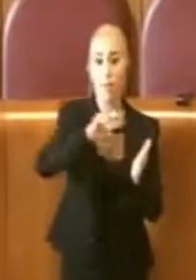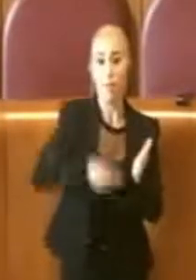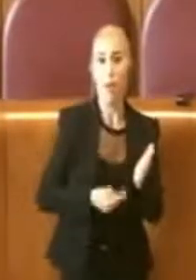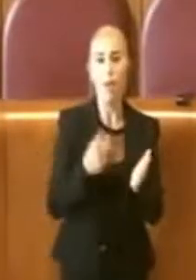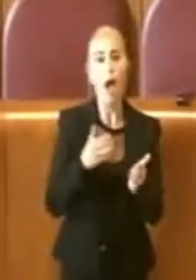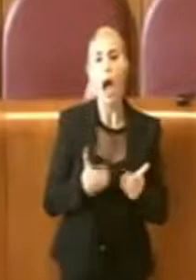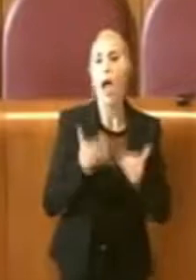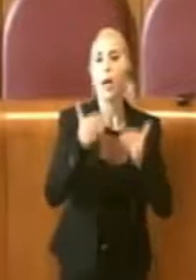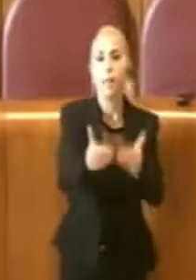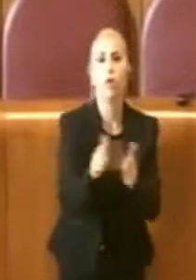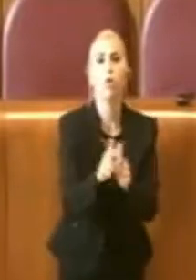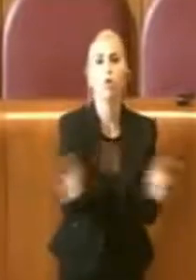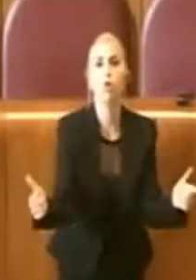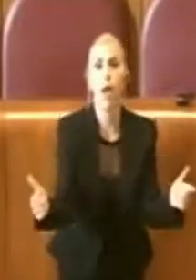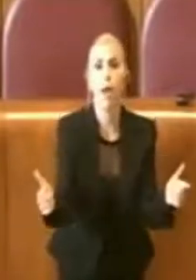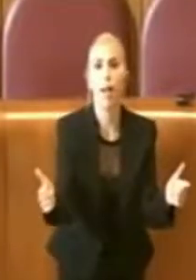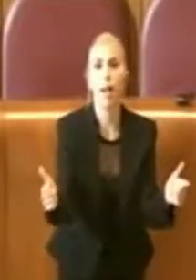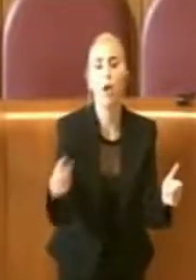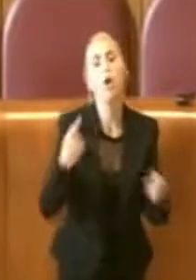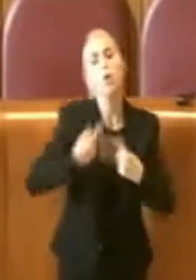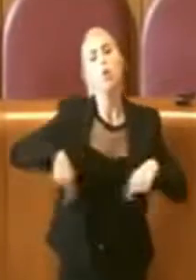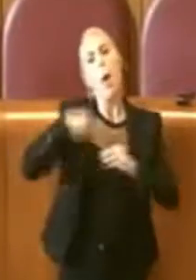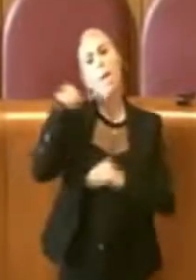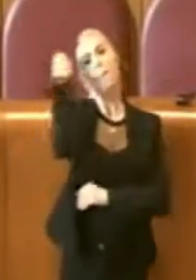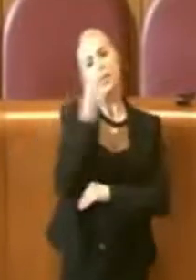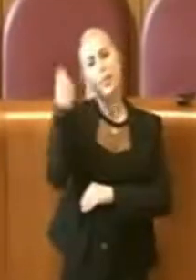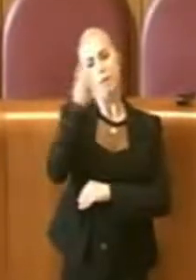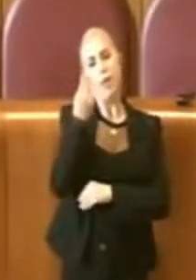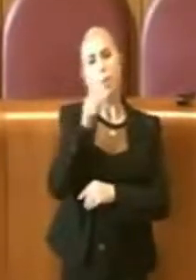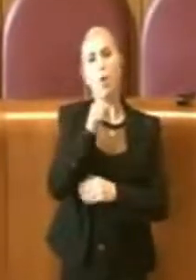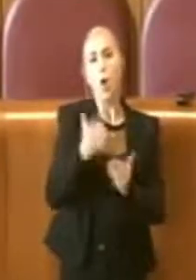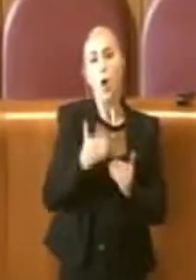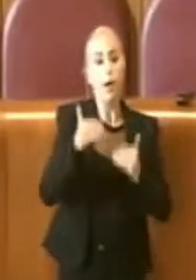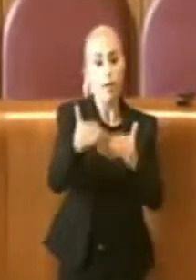la revoca. Cioè, la pensavamo mentre non c'era ancora la revoca.